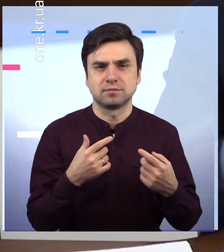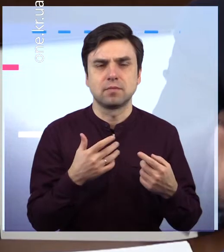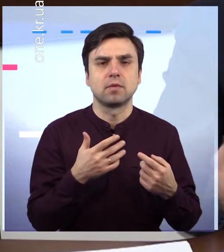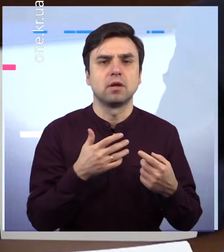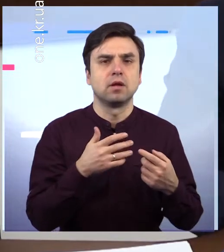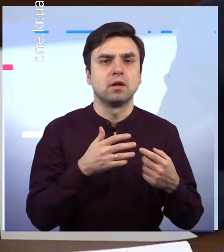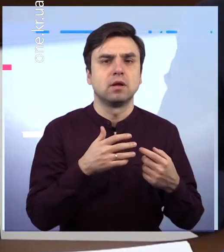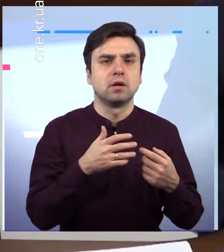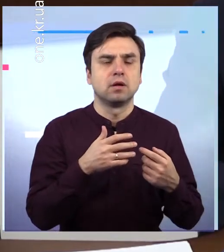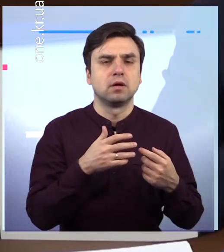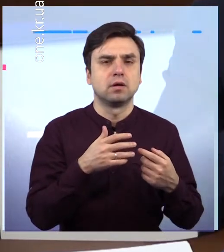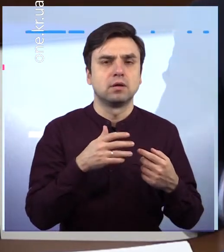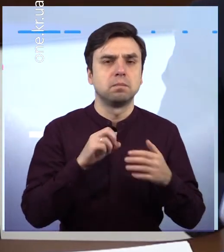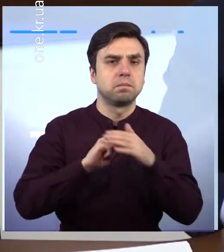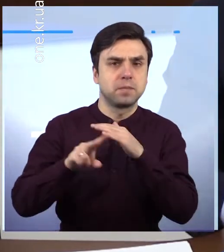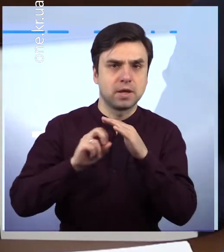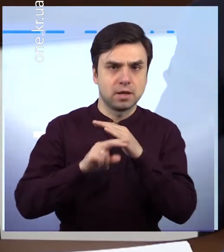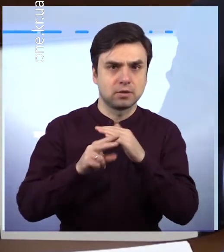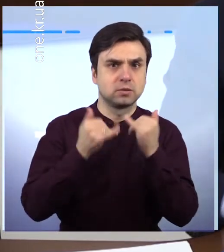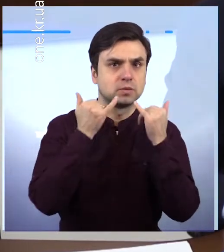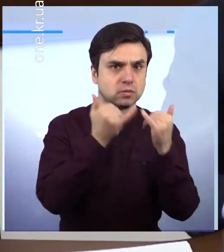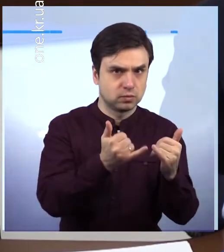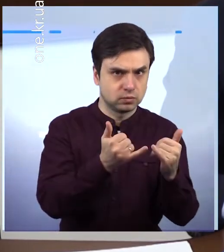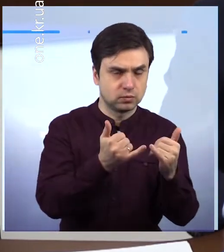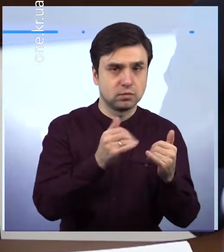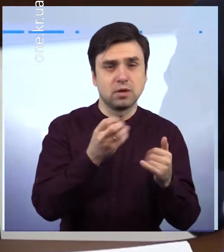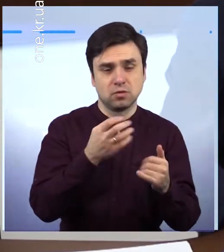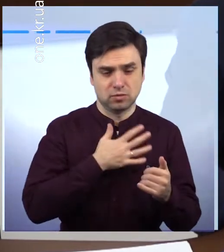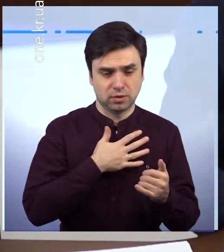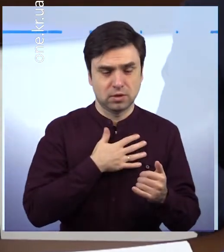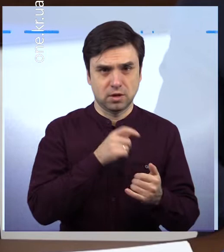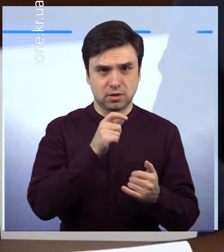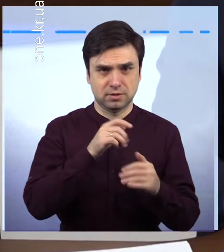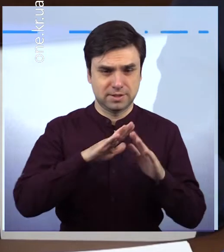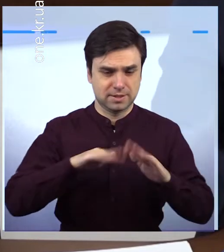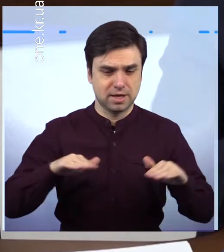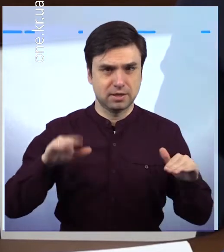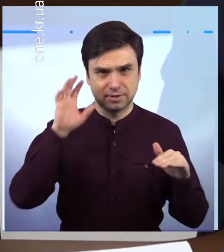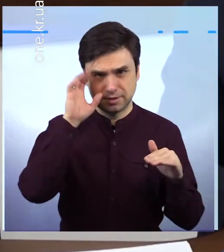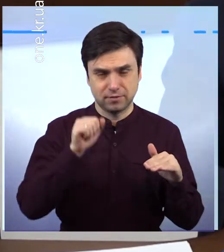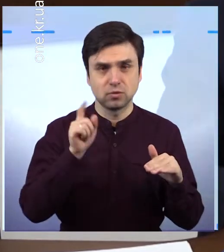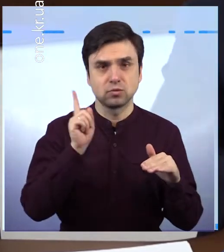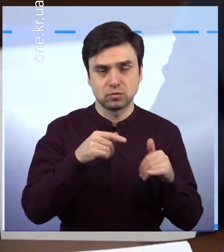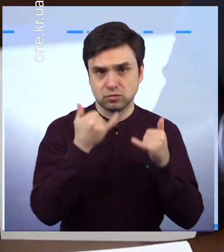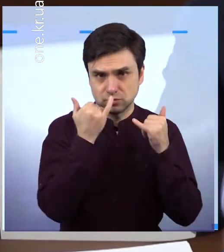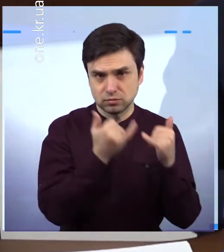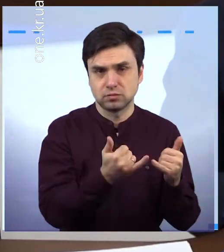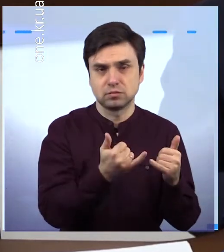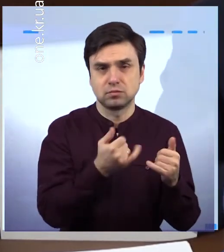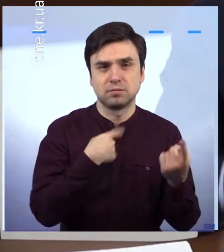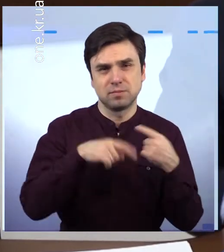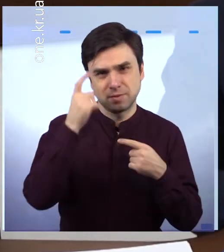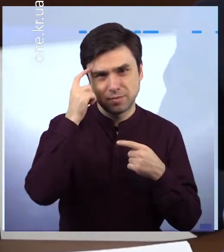стали новими криворіжцями, а для наших мешканців, особливо маленьких. Тому що ми розуміємо, що за нашими маленькими мешканцями і